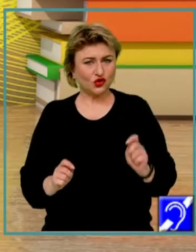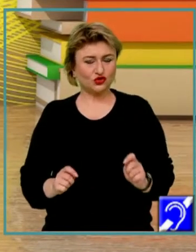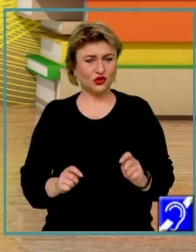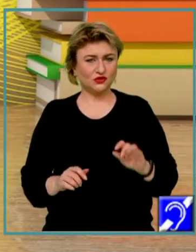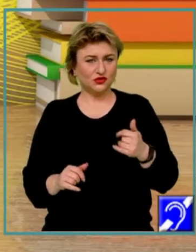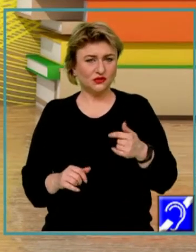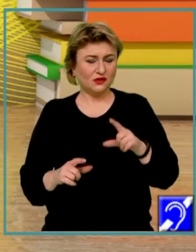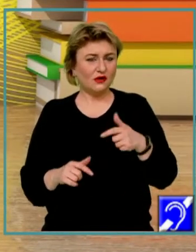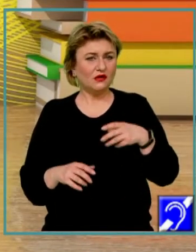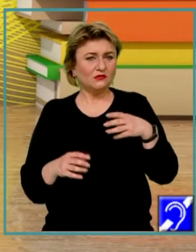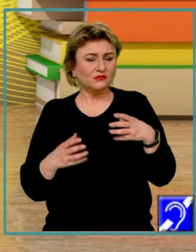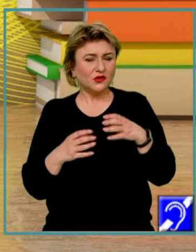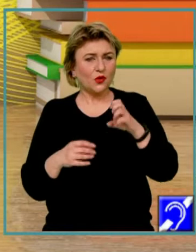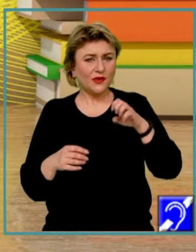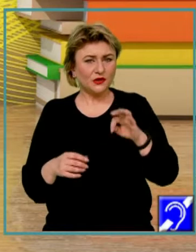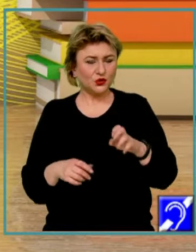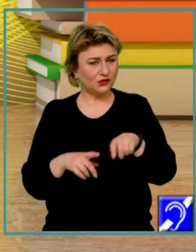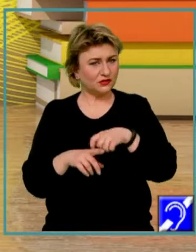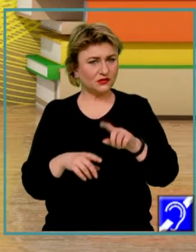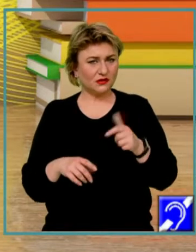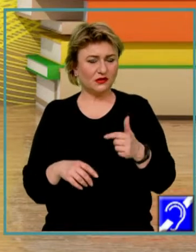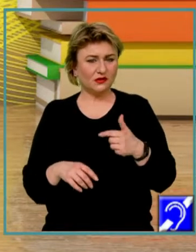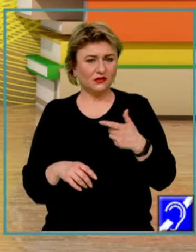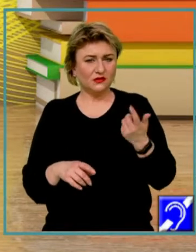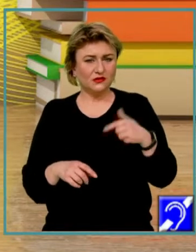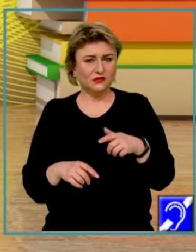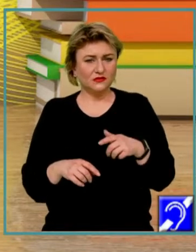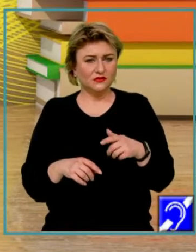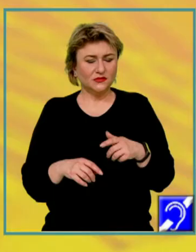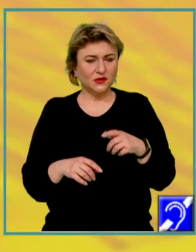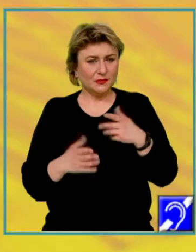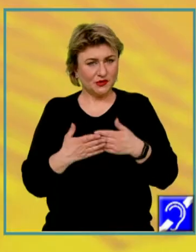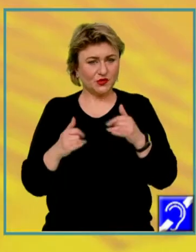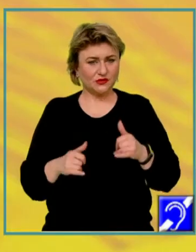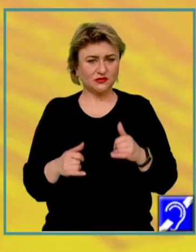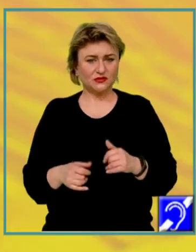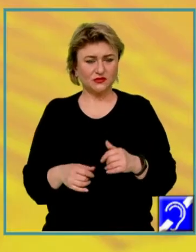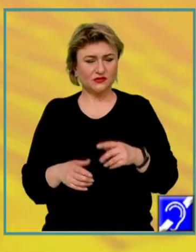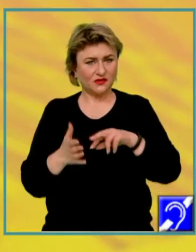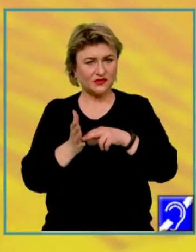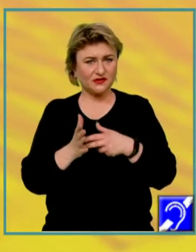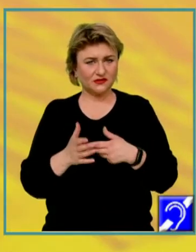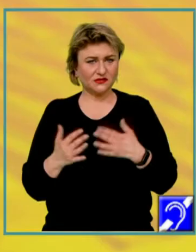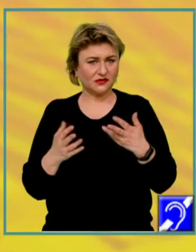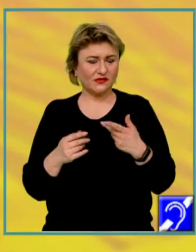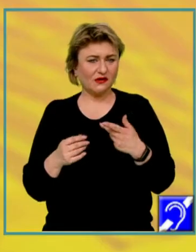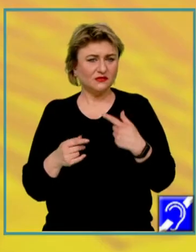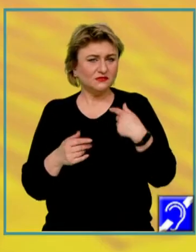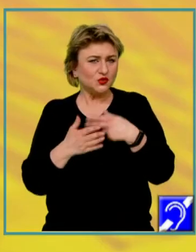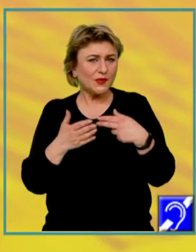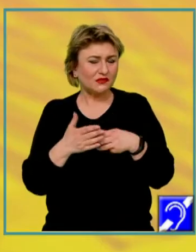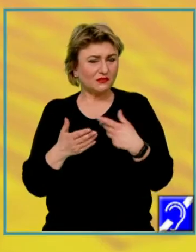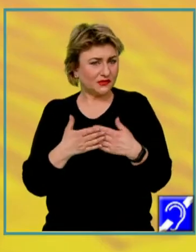la Complexul Educațional Lauder Reut. Pentru astăzi v-am pregătit câteva sugestii de